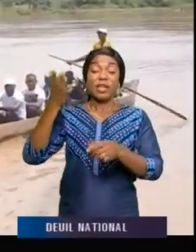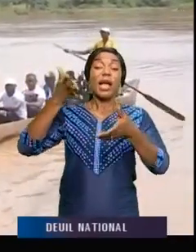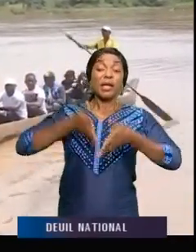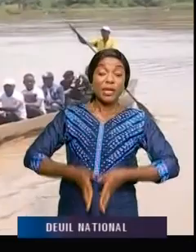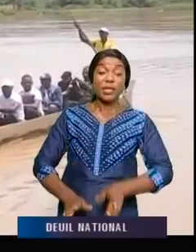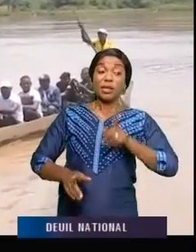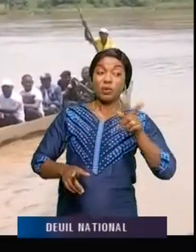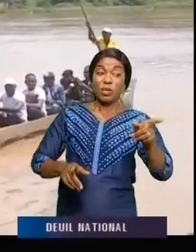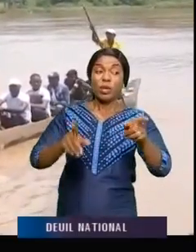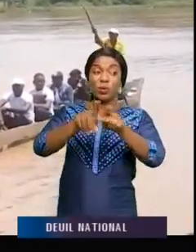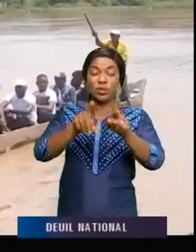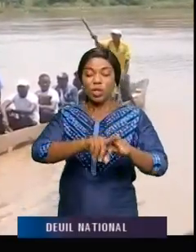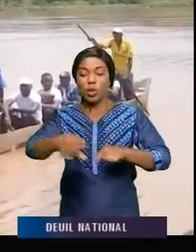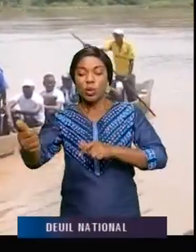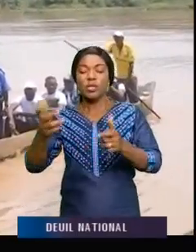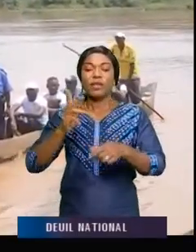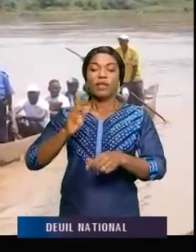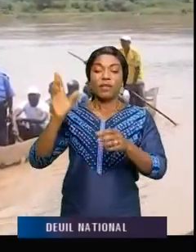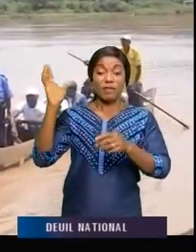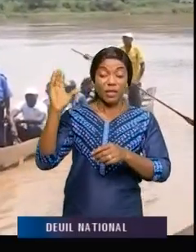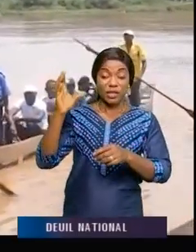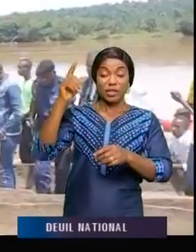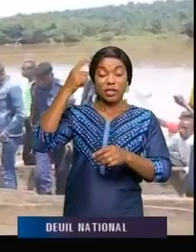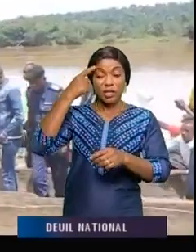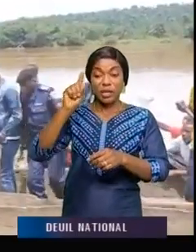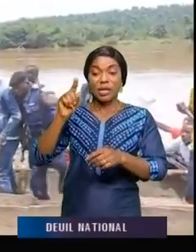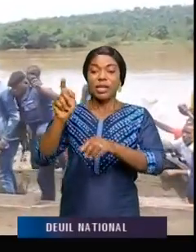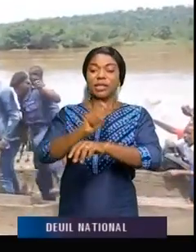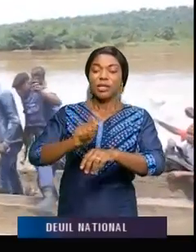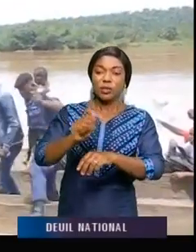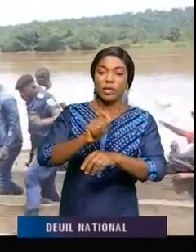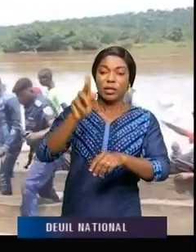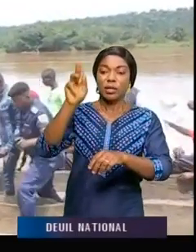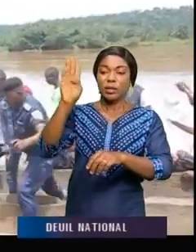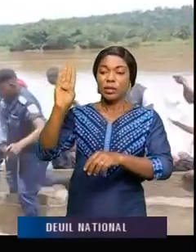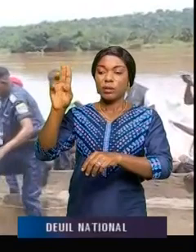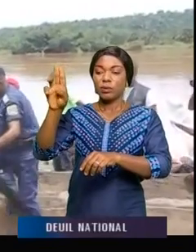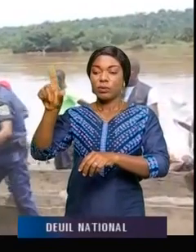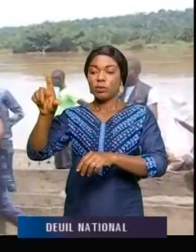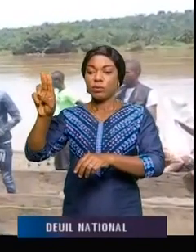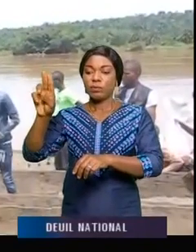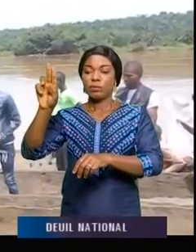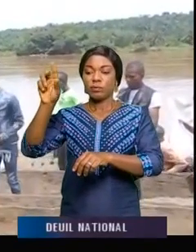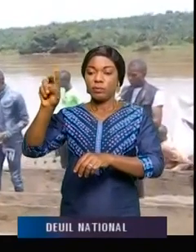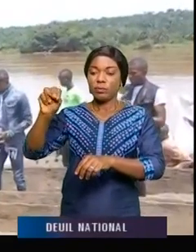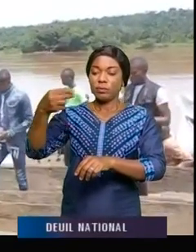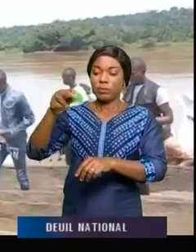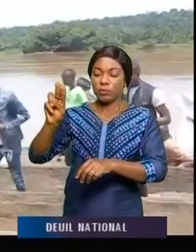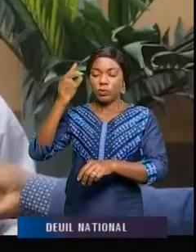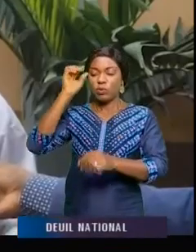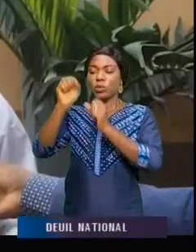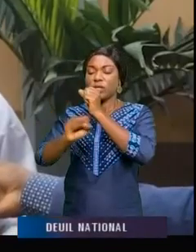dans d'autres villages, toujours dans le territoire de Boulungou, pour sensibiliser les femmes sur leur droit.